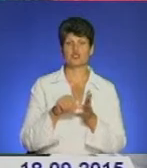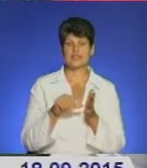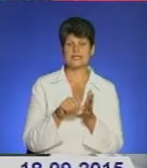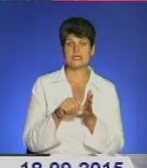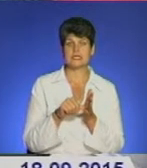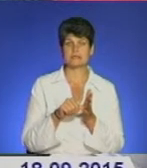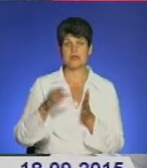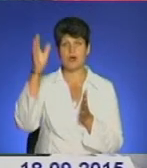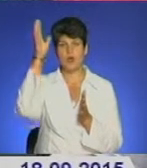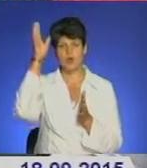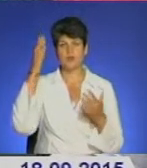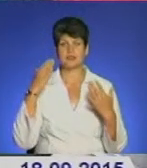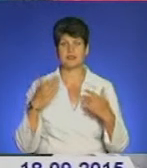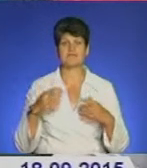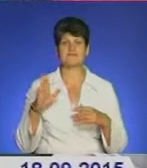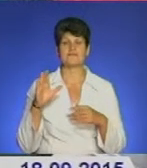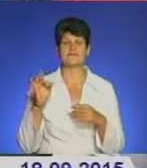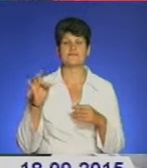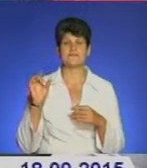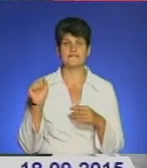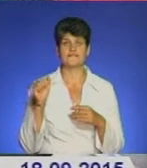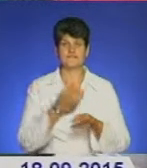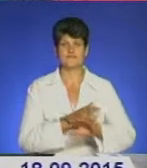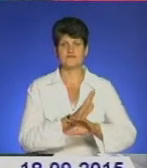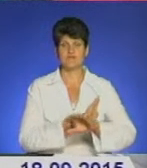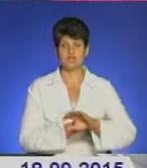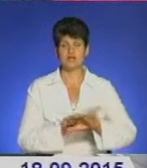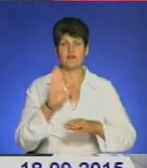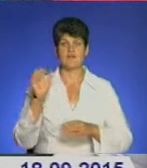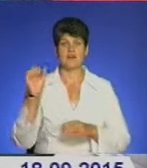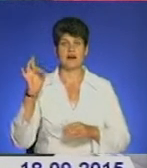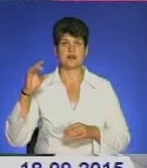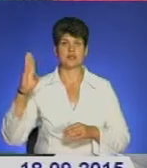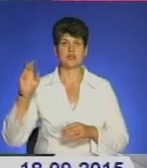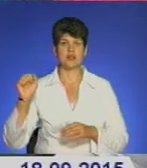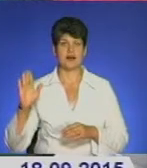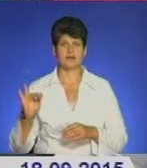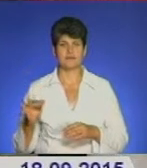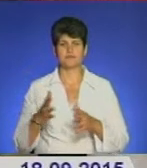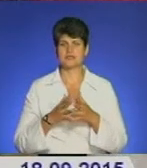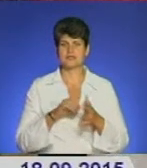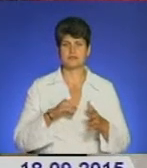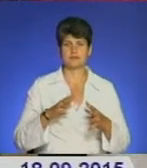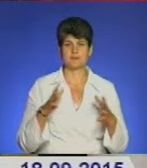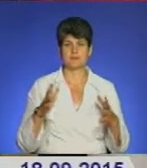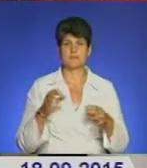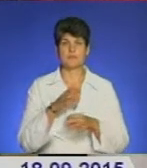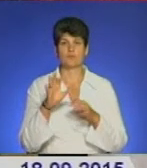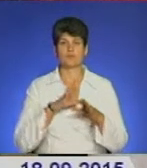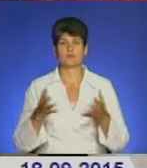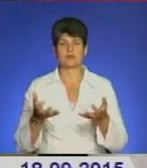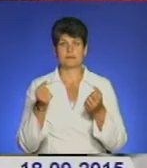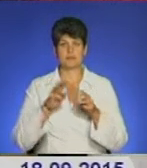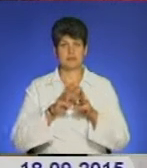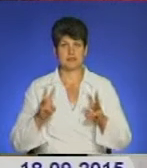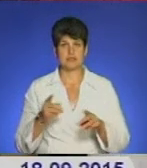наукових пікніків в Варшаві і організатори наукових пікніків в Варшаві. самі найбільші наукові пікніки в Європі. Проект був підтриманий Міністерством.